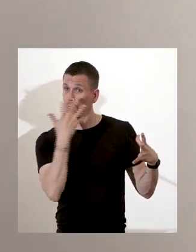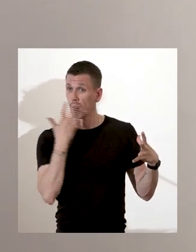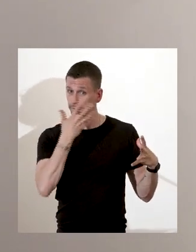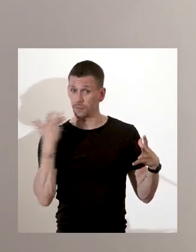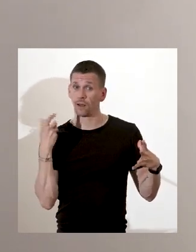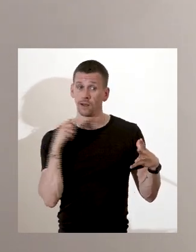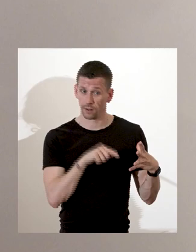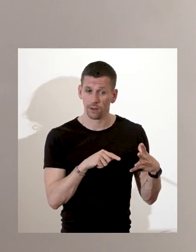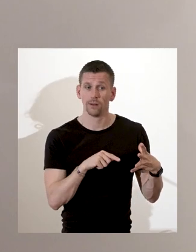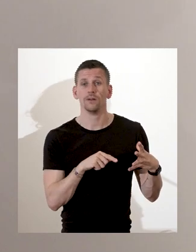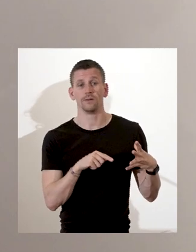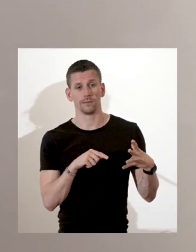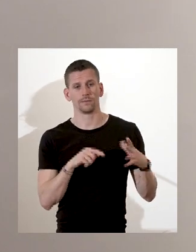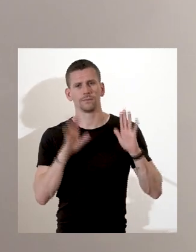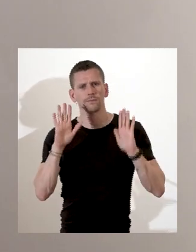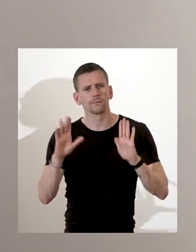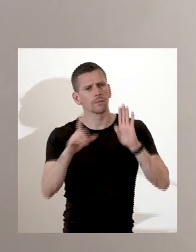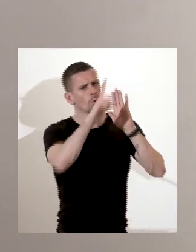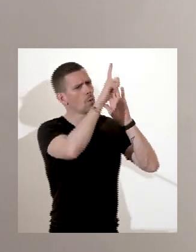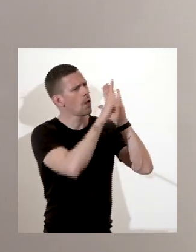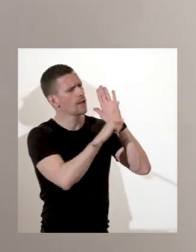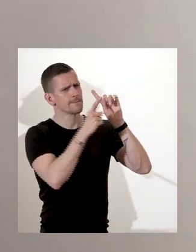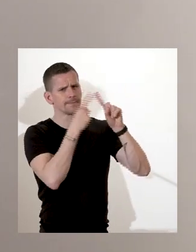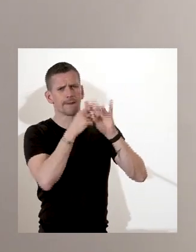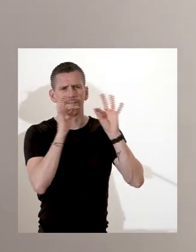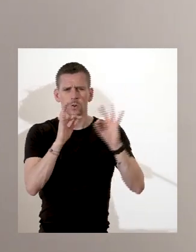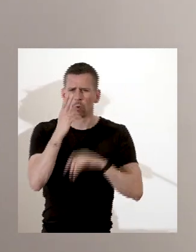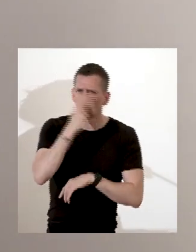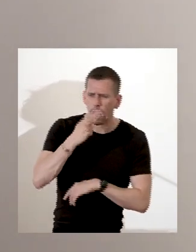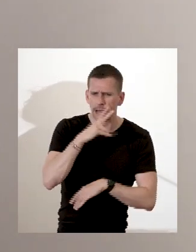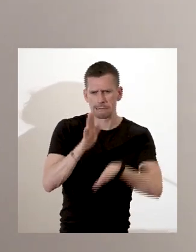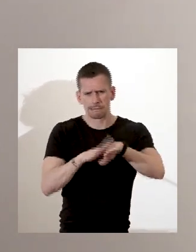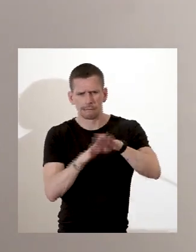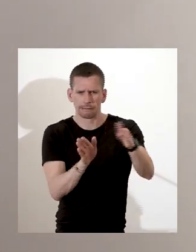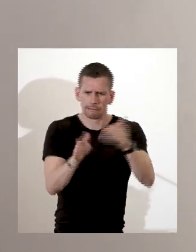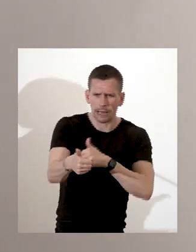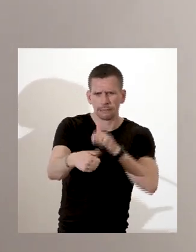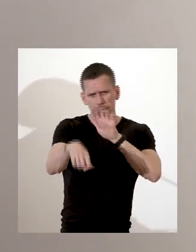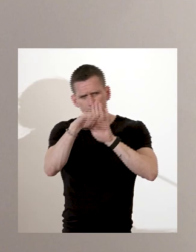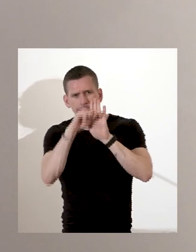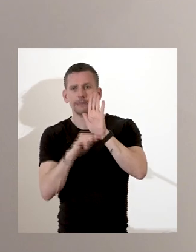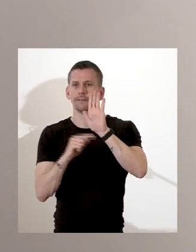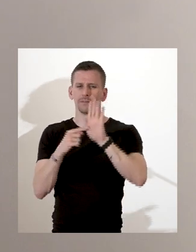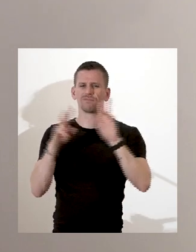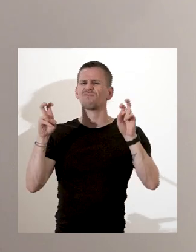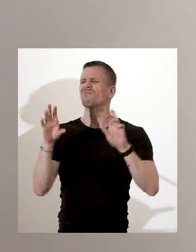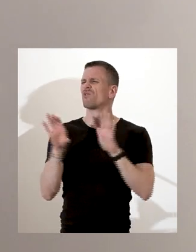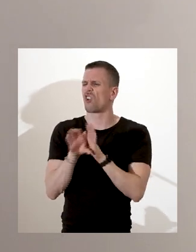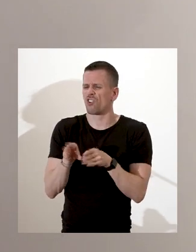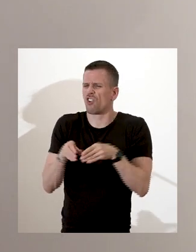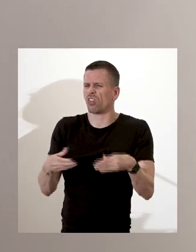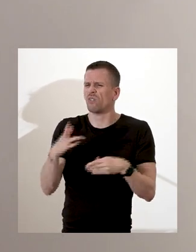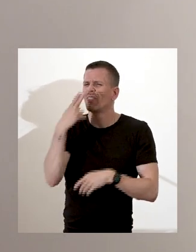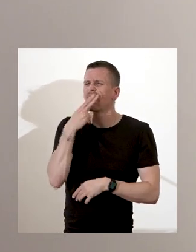présence dans la ville, donc des lois qu'on a qualifiées par la suite de codes noirs. Il y a également des tensions